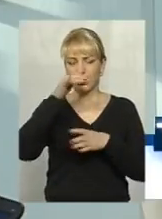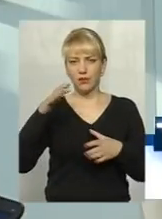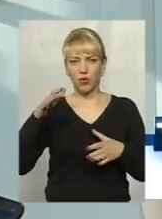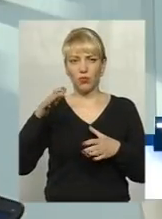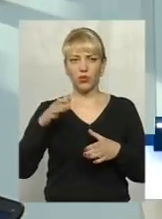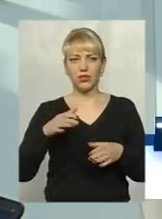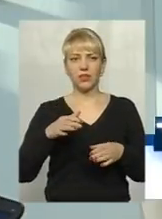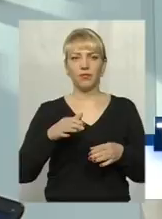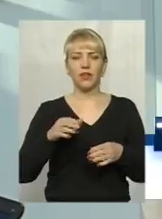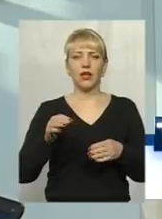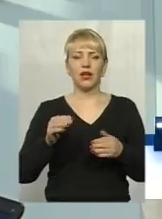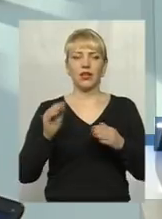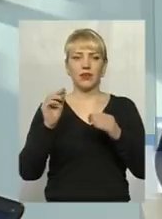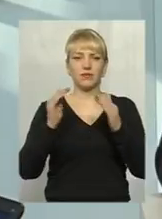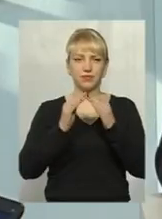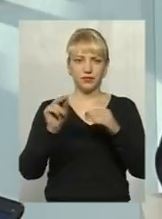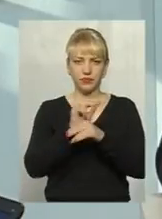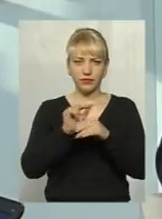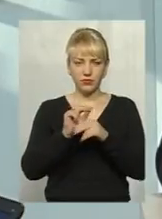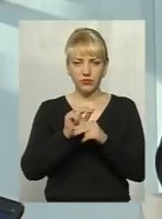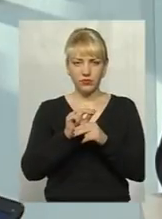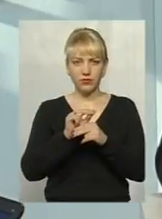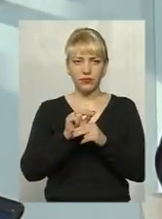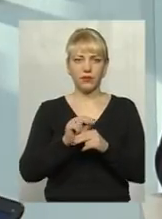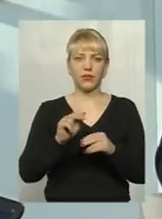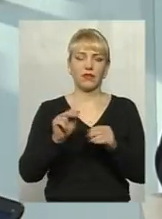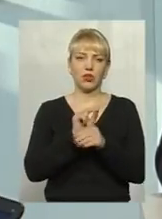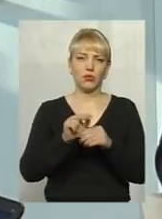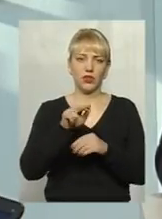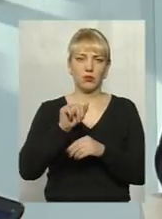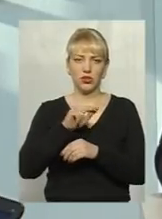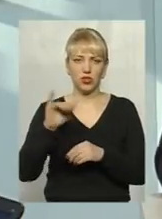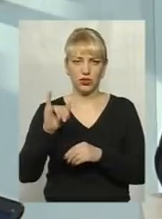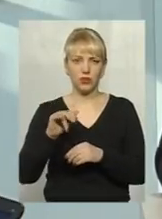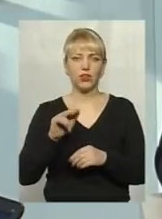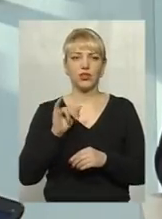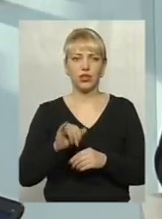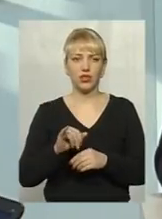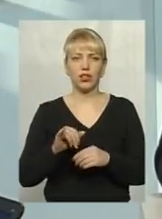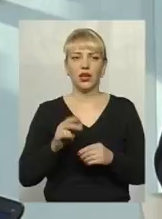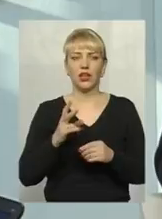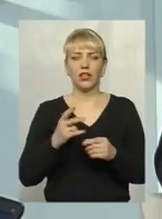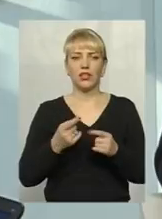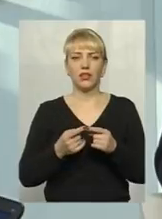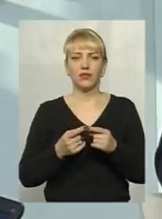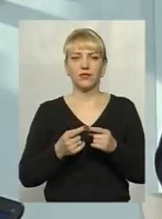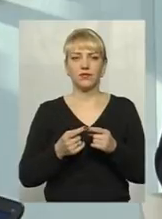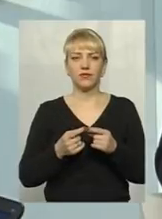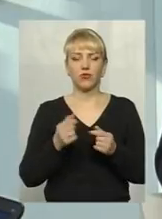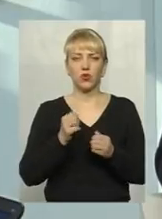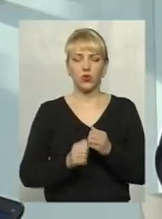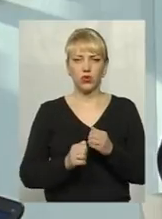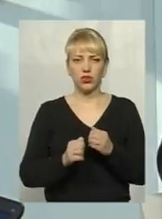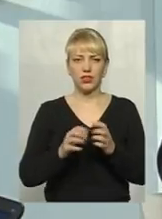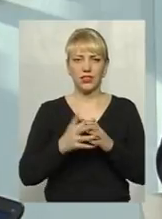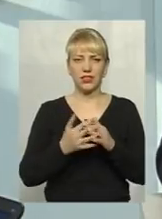привести своє помешкання в належний протопожежний стан, відремонтувати ту пічку. На рахунок цього в кожній